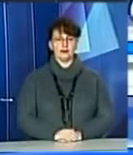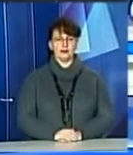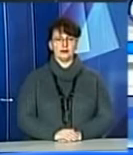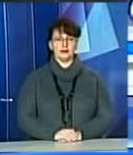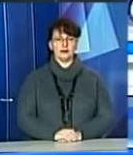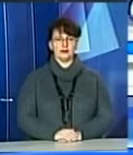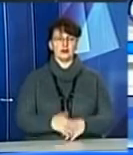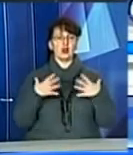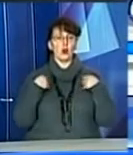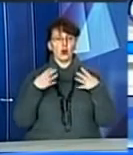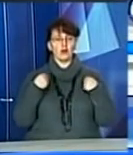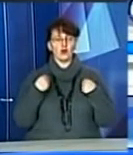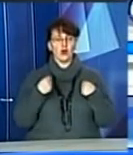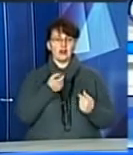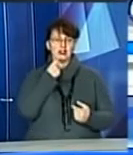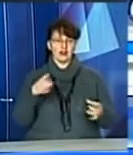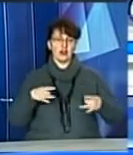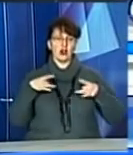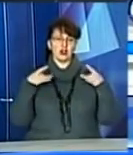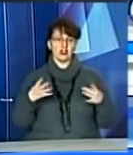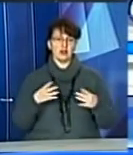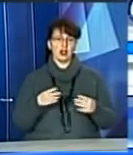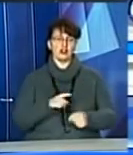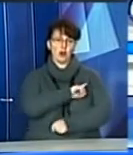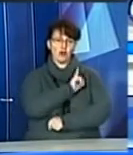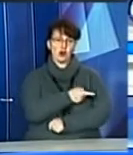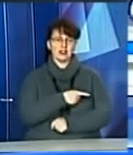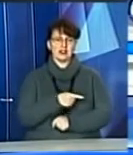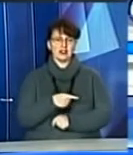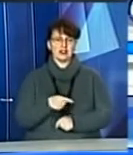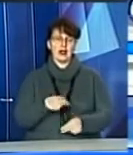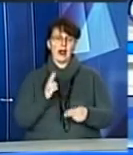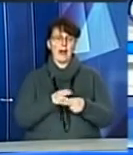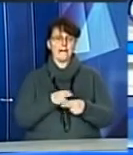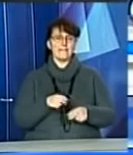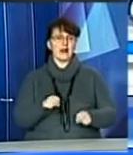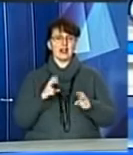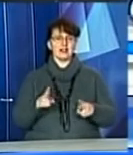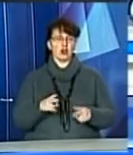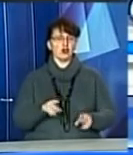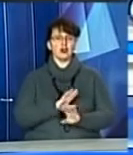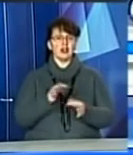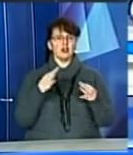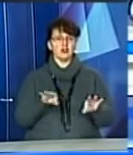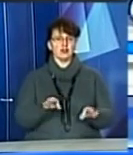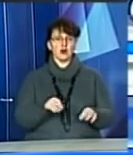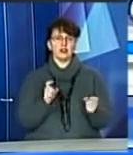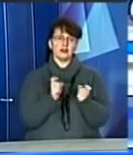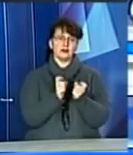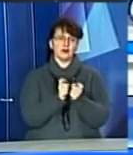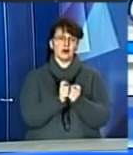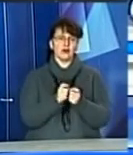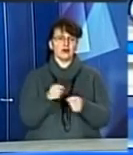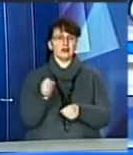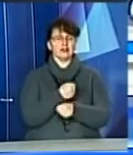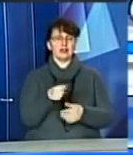У Львові на Великодні свята посилять заходи безпеки, аби не допустити провокацій та сутичок. Найбільшу увагу